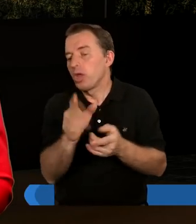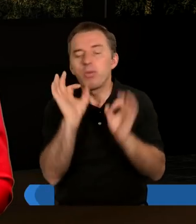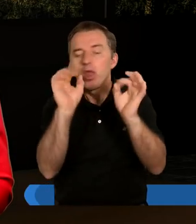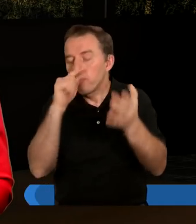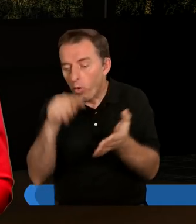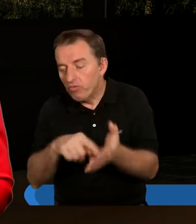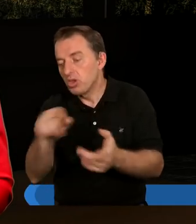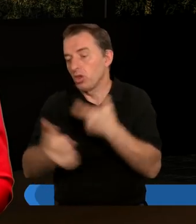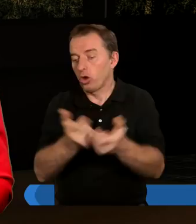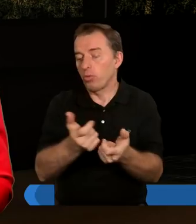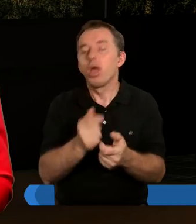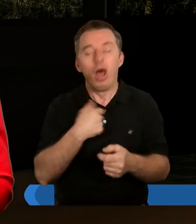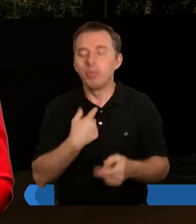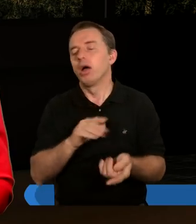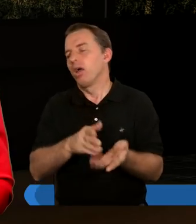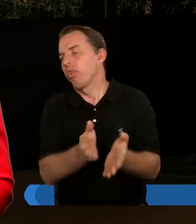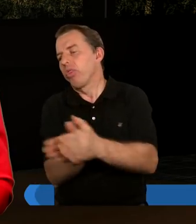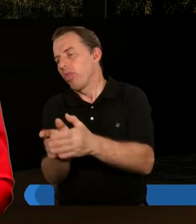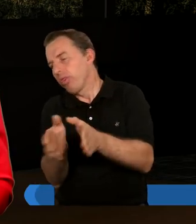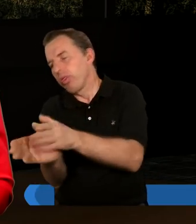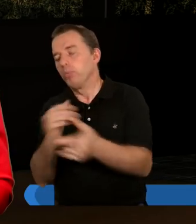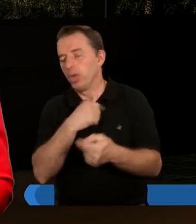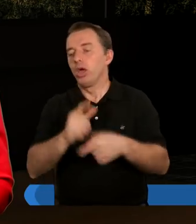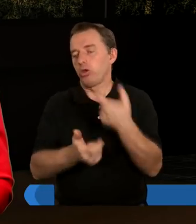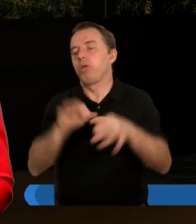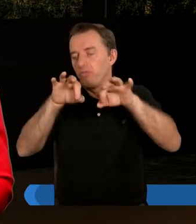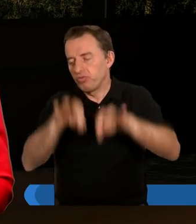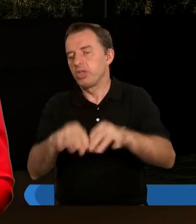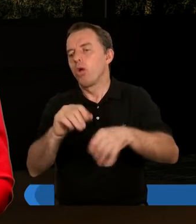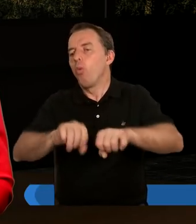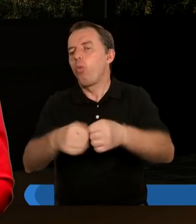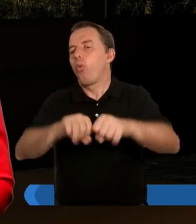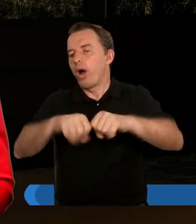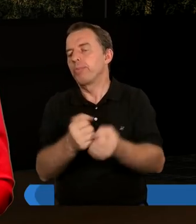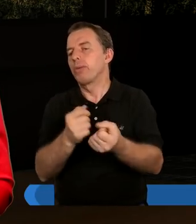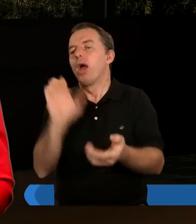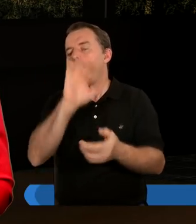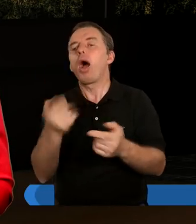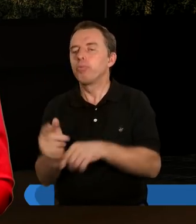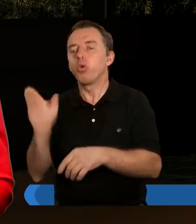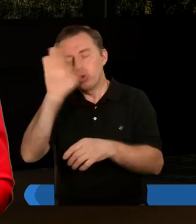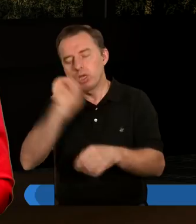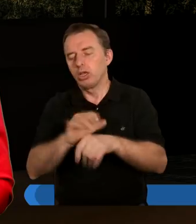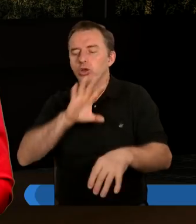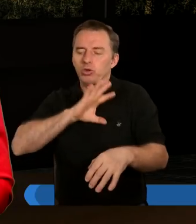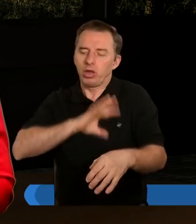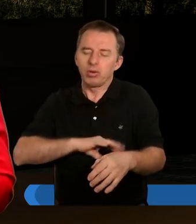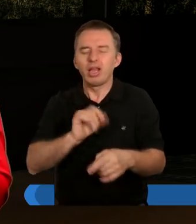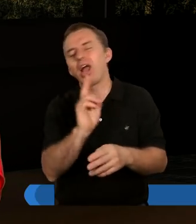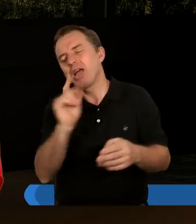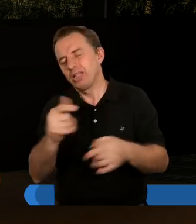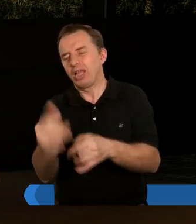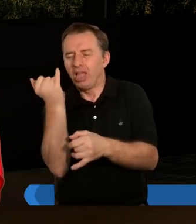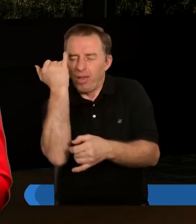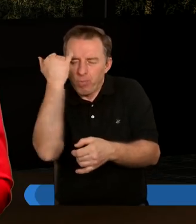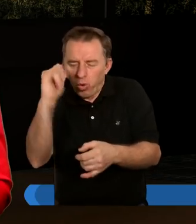tam, gdzie powinniśmy. Mnóstwo takich sytuacji jest i wiemy, że po każdym takim błędzie, po każdym takim